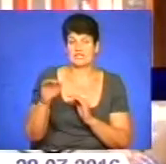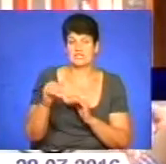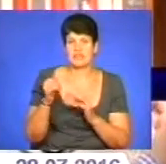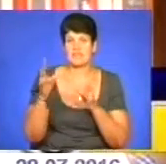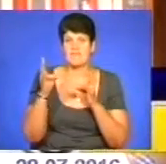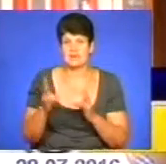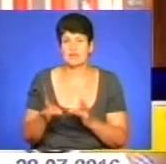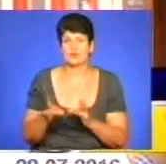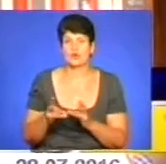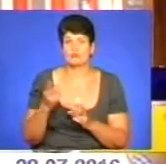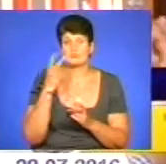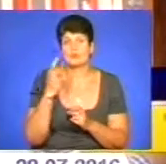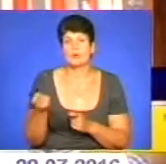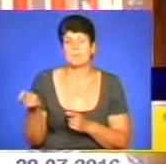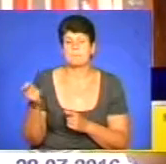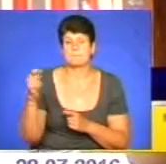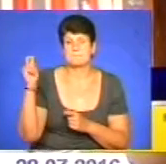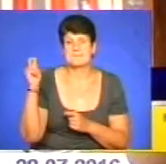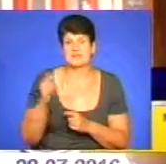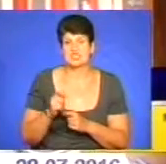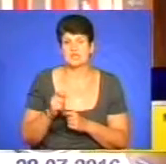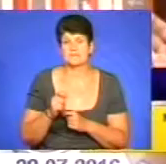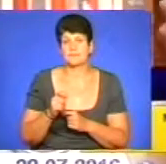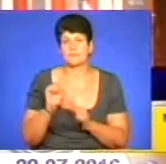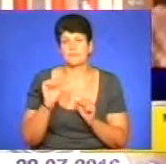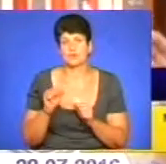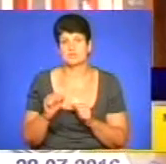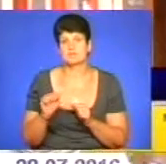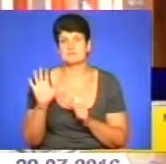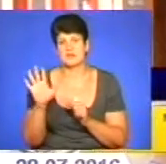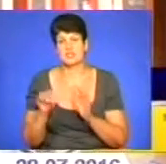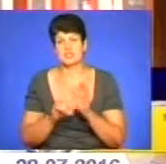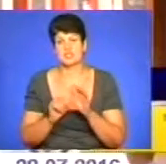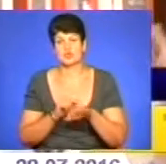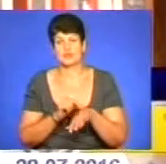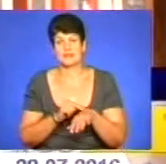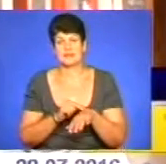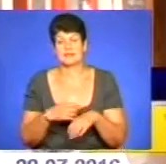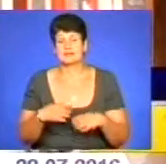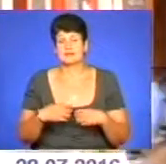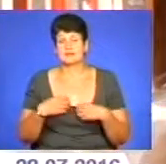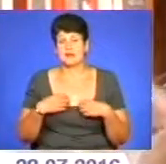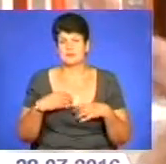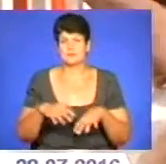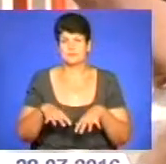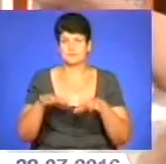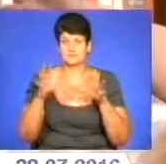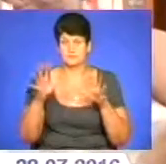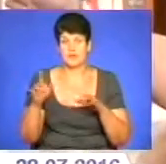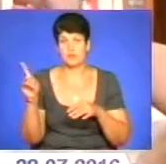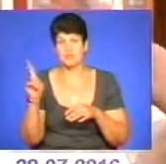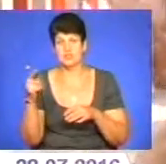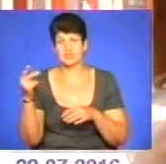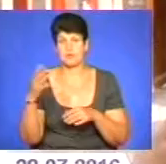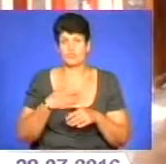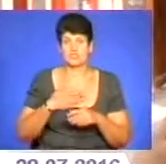постійно приїде аварійна, може приїхати через 5-6 годин, а тече страшне. Як не в нашому під'їжджі, то в першому під